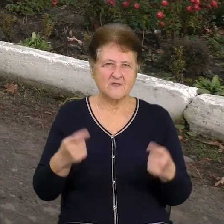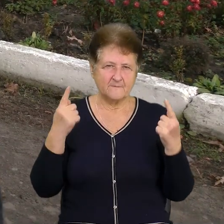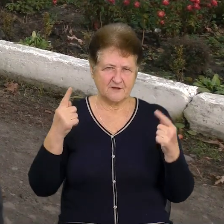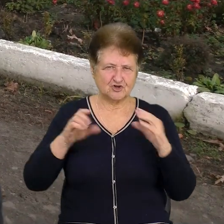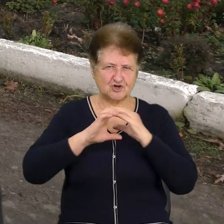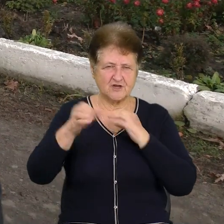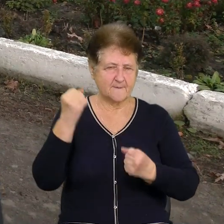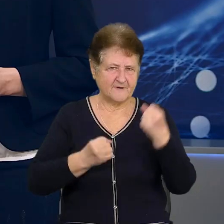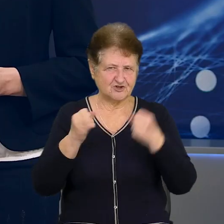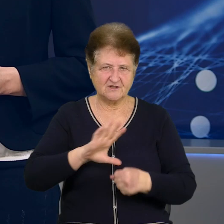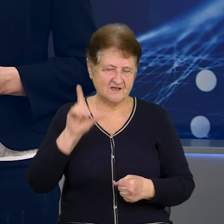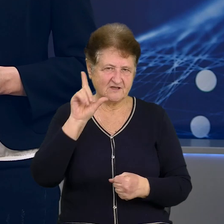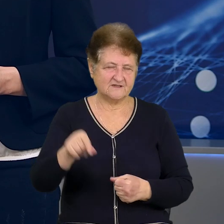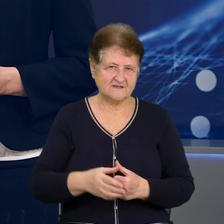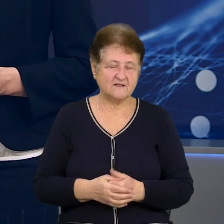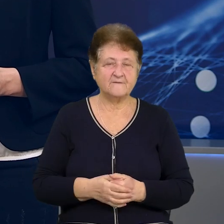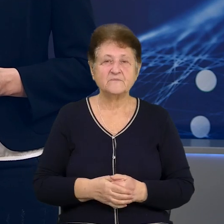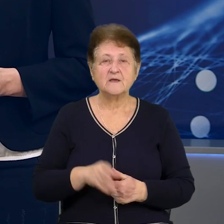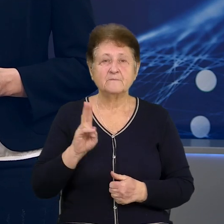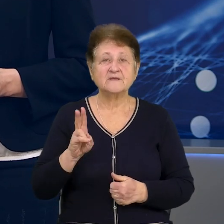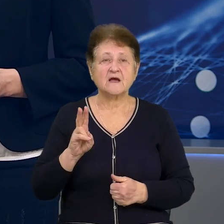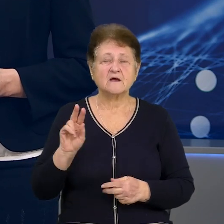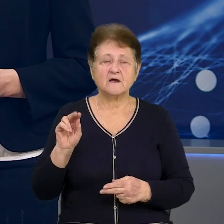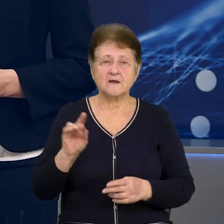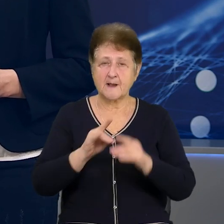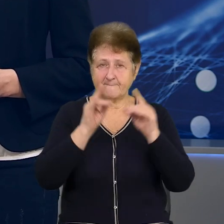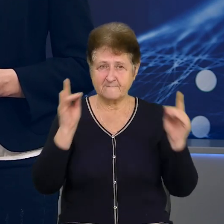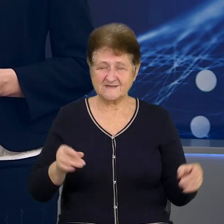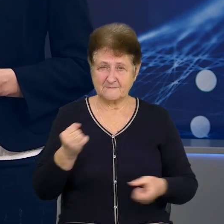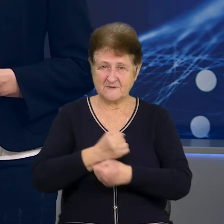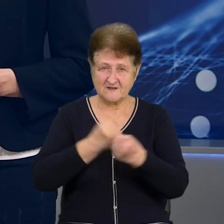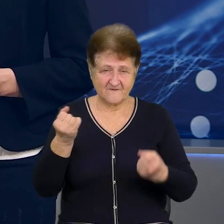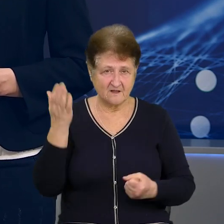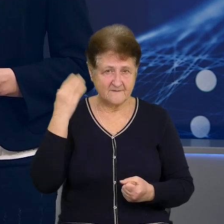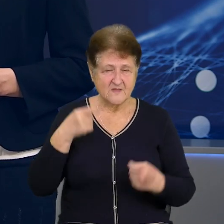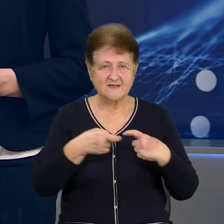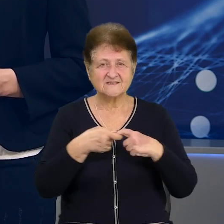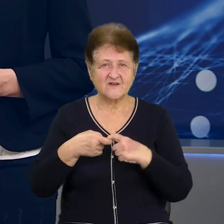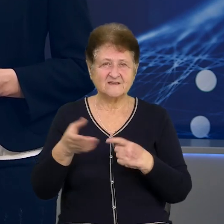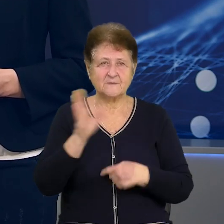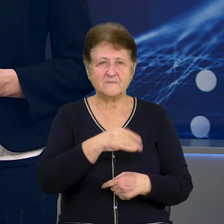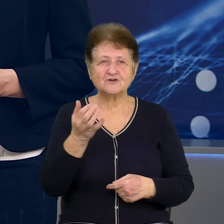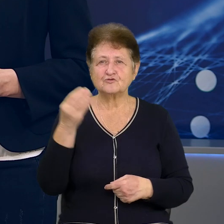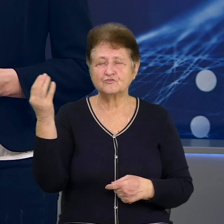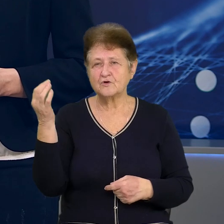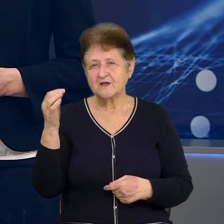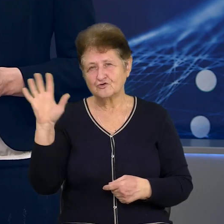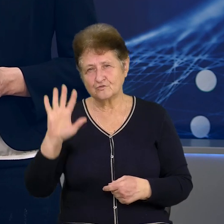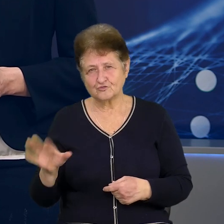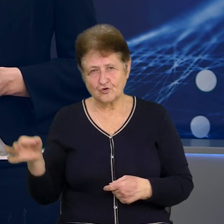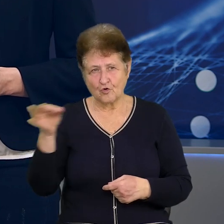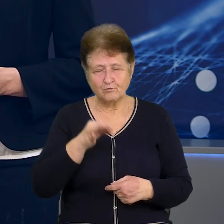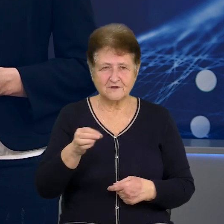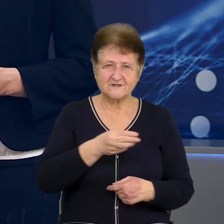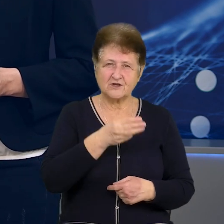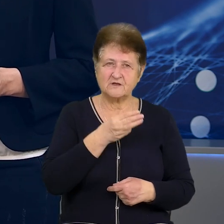нас із-за того, що в об'їзд». Після того, як міст між райцентрами підірвали, сполучення між Новгородом-Сіверським та Шосткою ускладнилося.